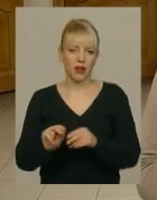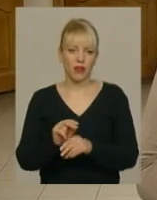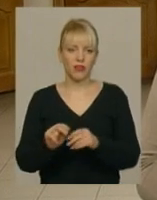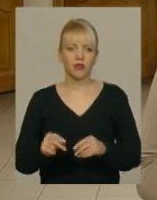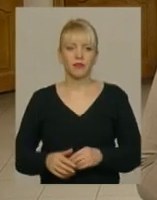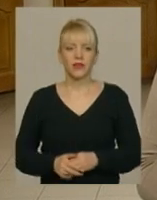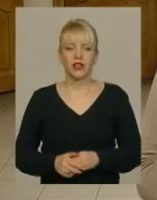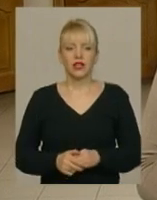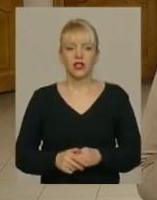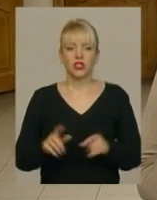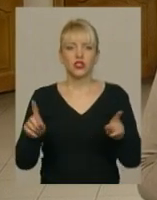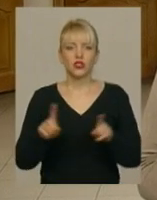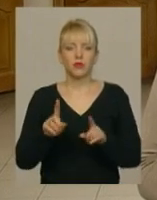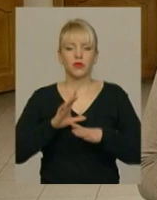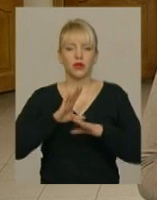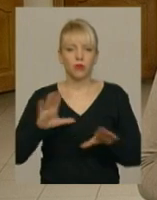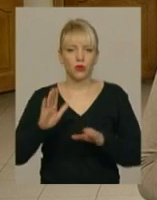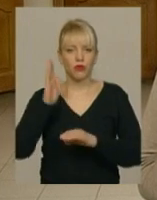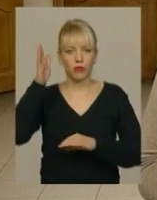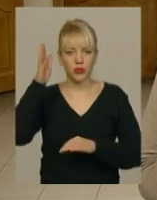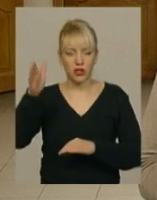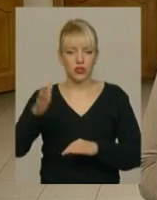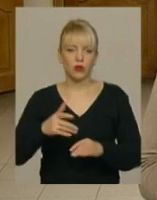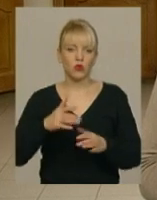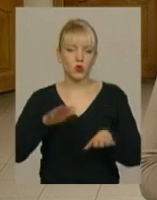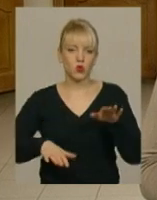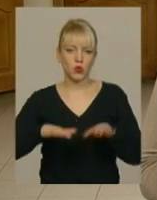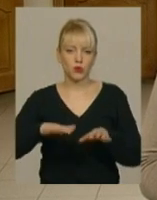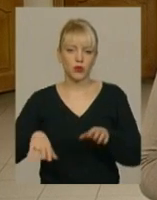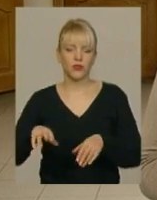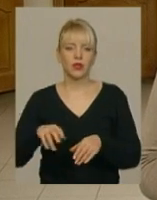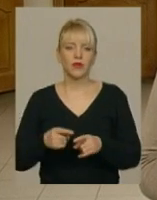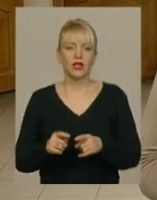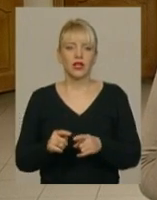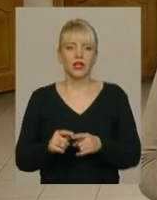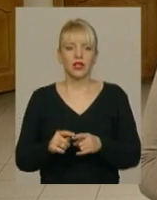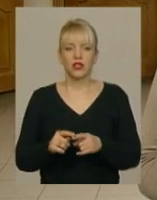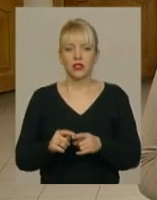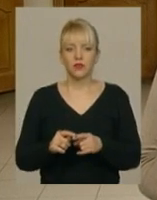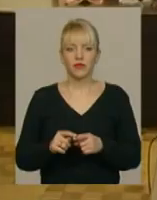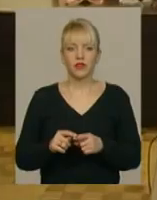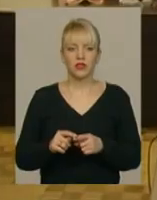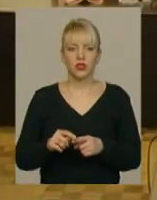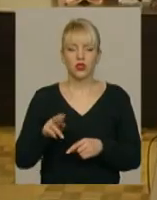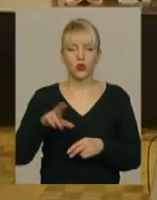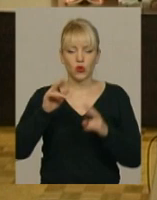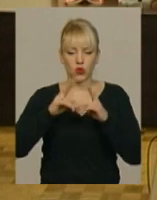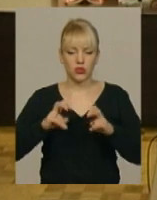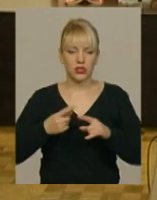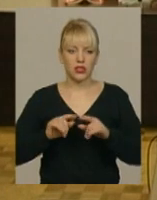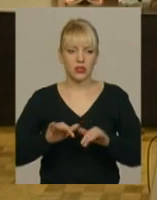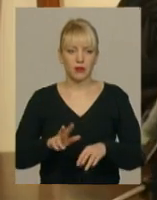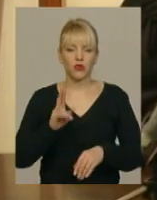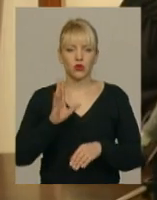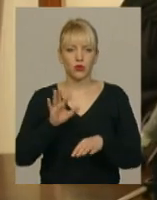наголошую, аби уникнути в майбутньому сумнівів щодо упередженості або суддів розглядів справи. Хто тепер вестиме